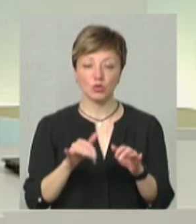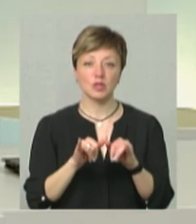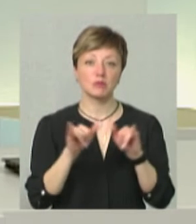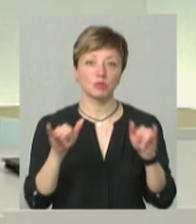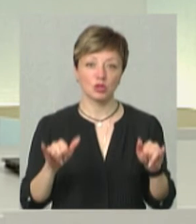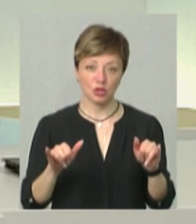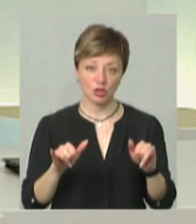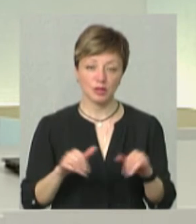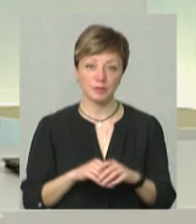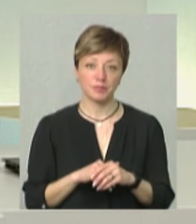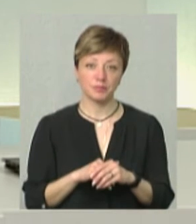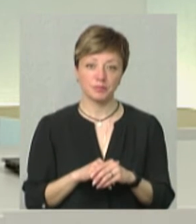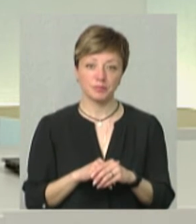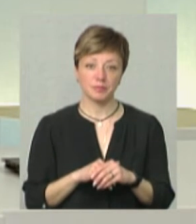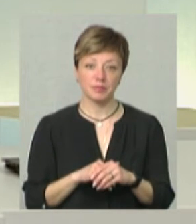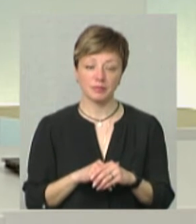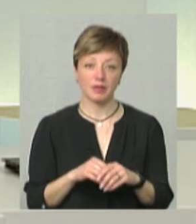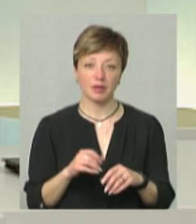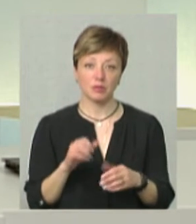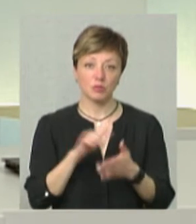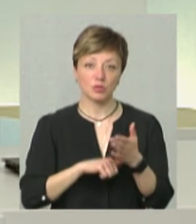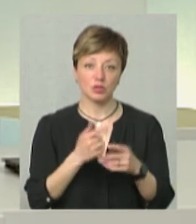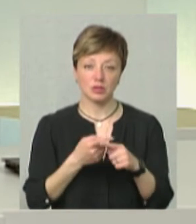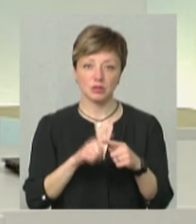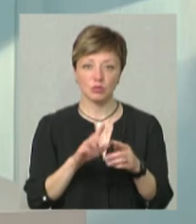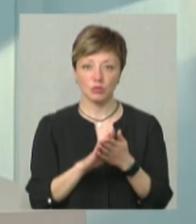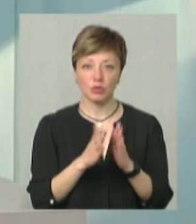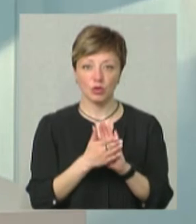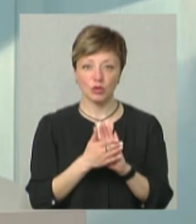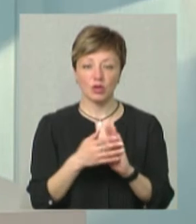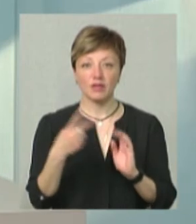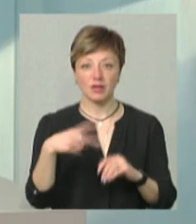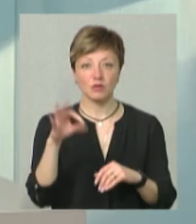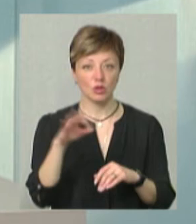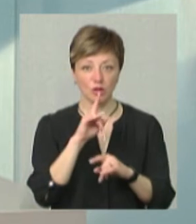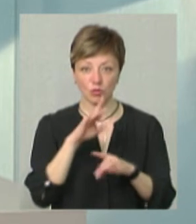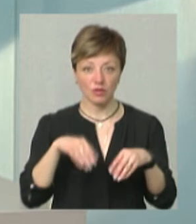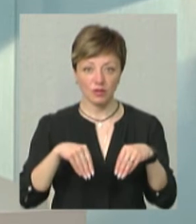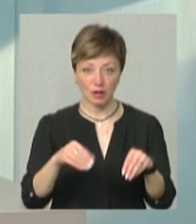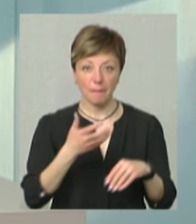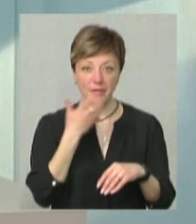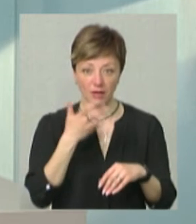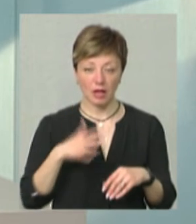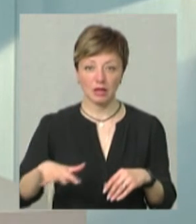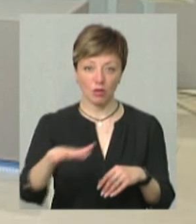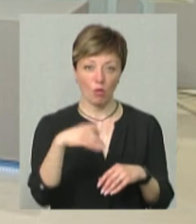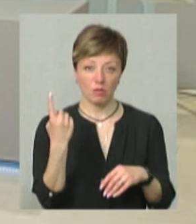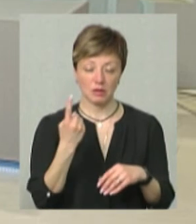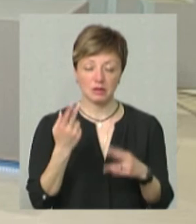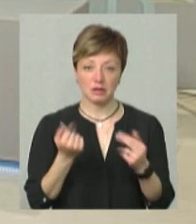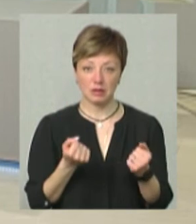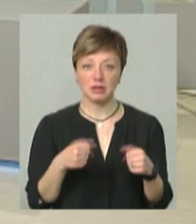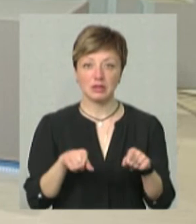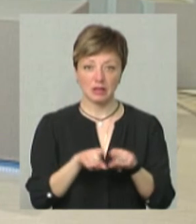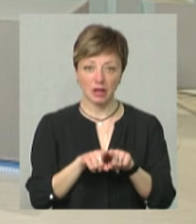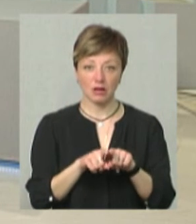збільшені саме за цих умов. То ви мали на увазі, що близько 20 відсотків не будуть висіяння у південних областях? південних областях, І